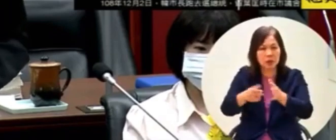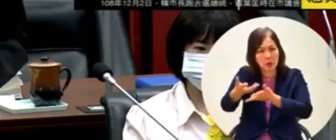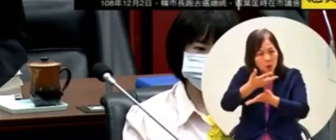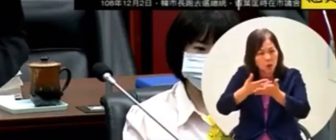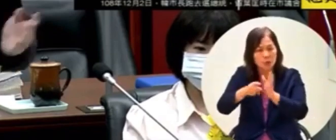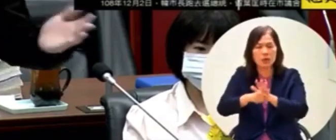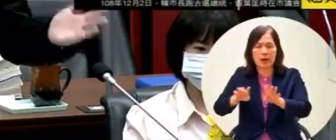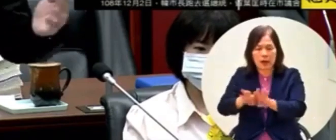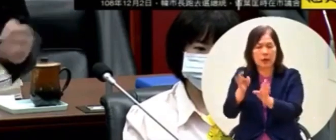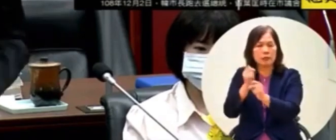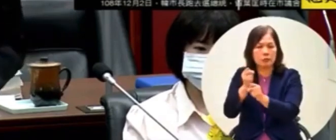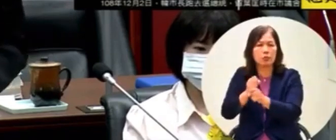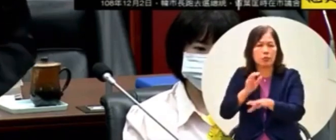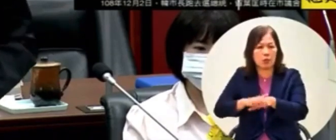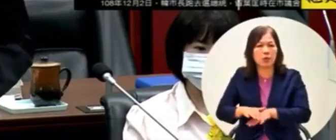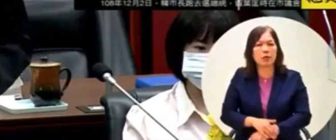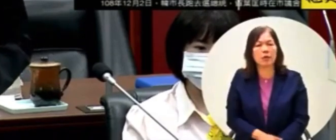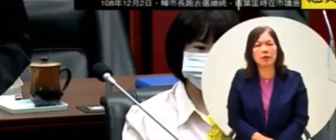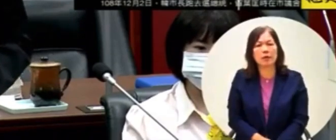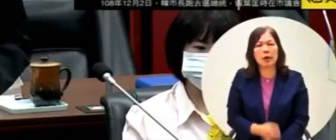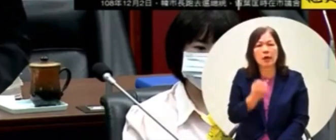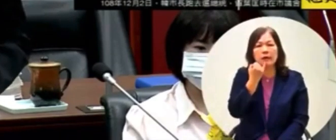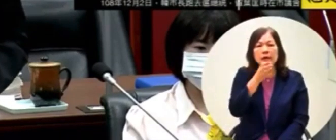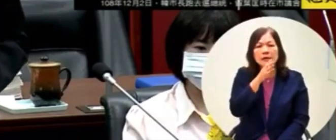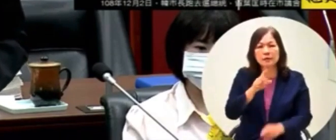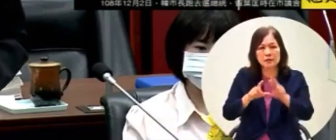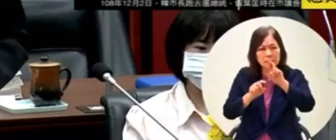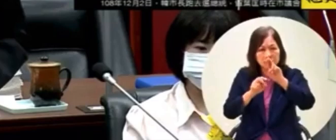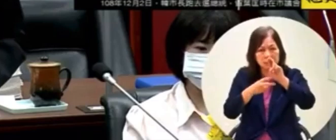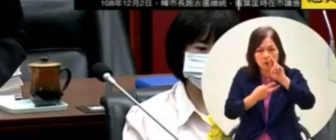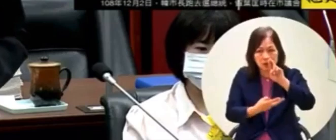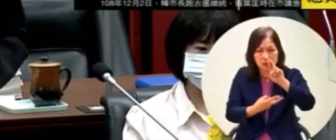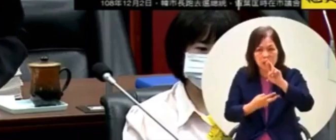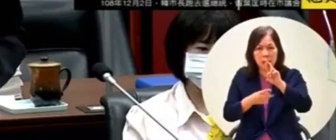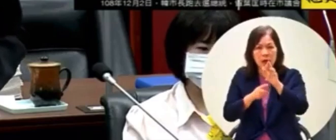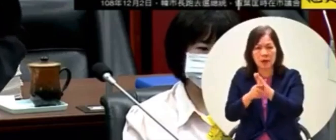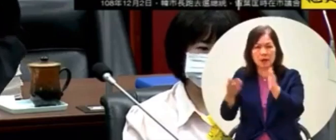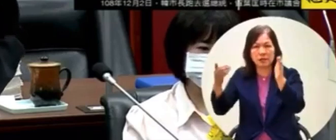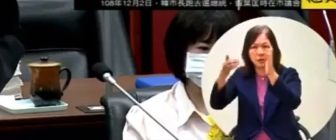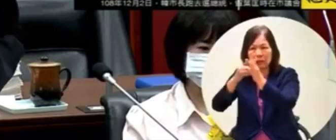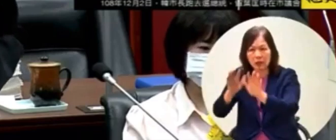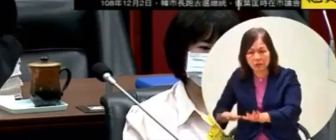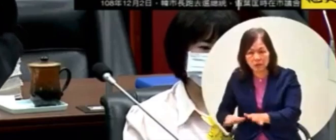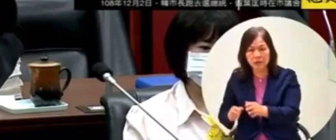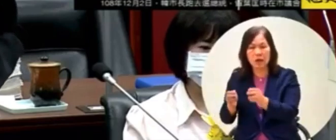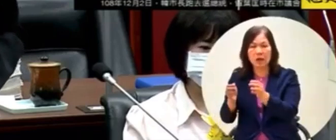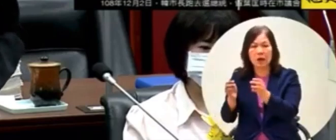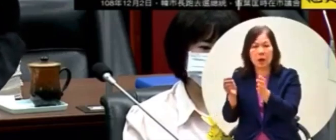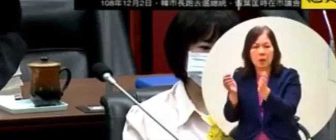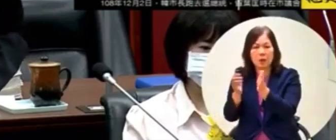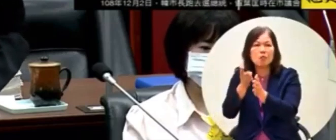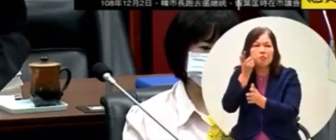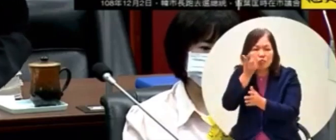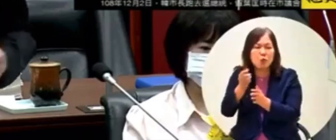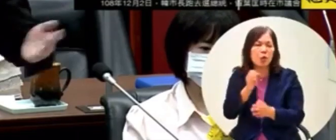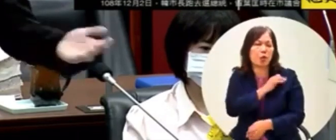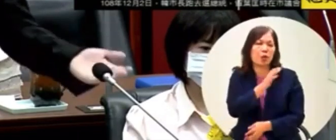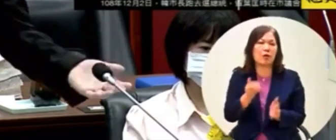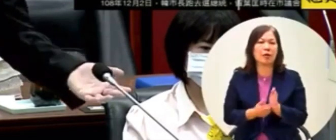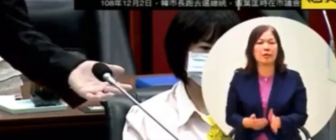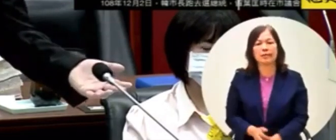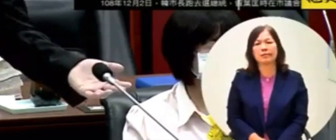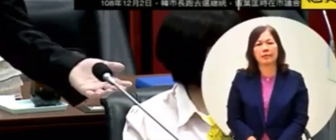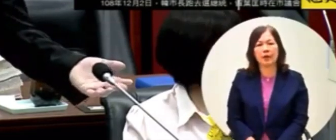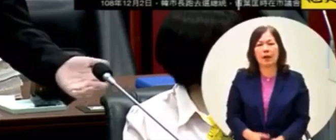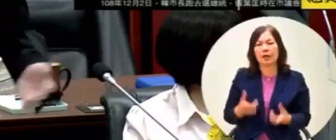工欸12月2號到現在也已經又快要六個月也已經又六個月了所以一樣